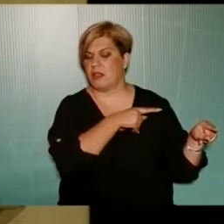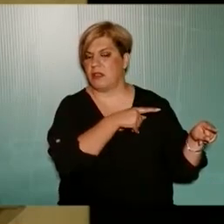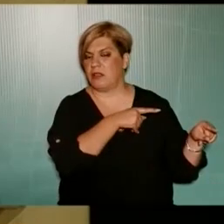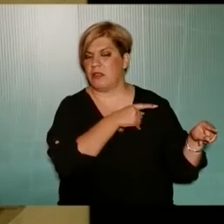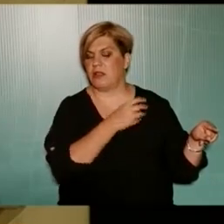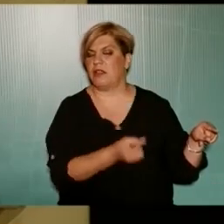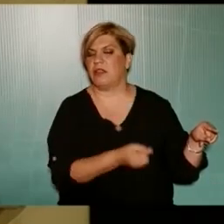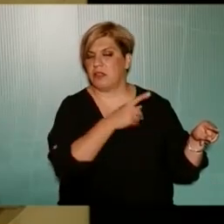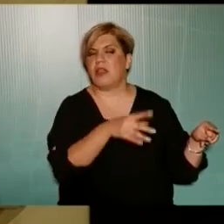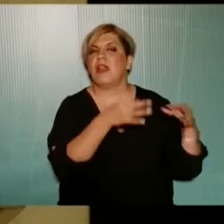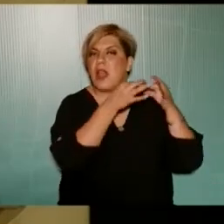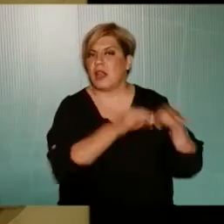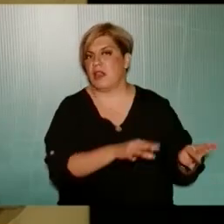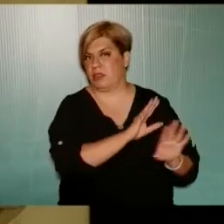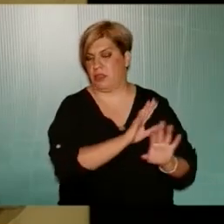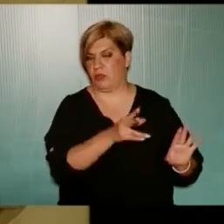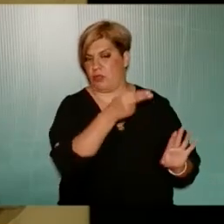τέμπη Δεν έχει λυθεί το ζήτημα